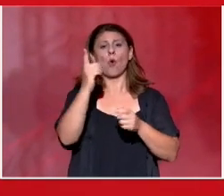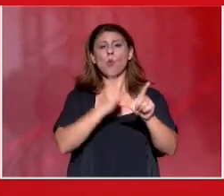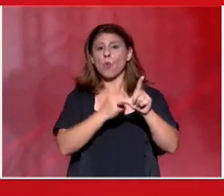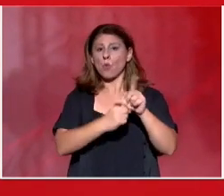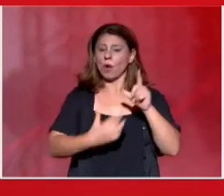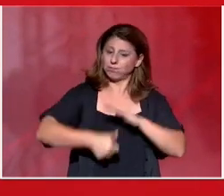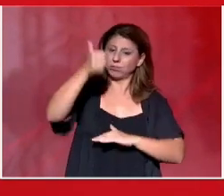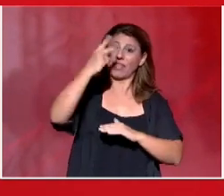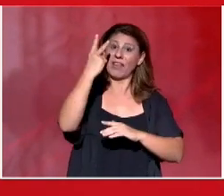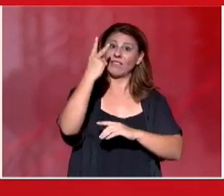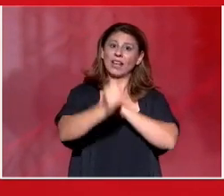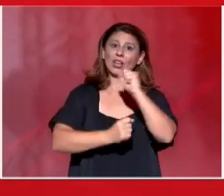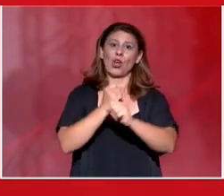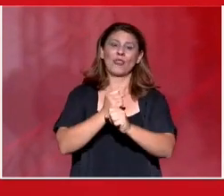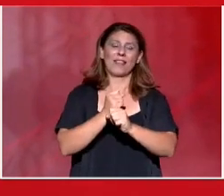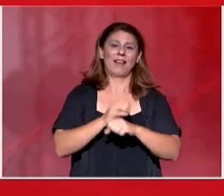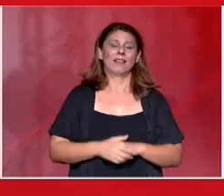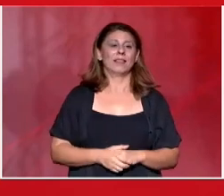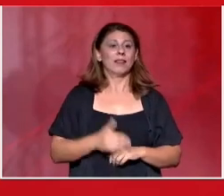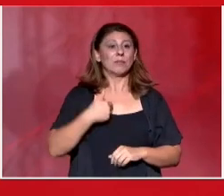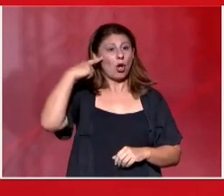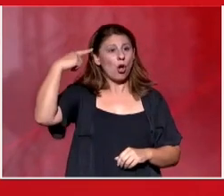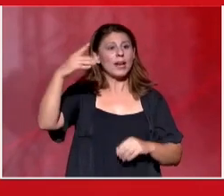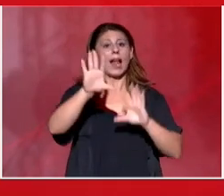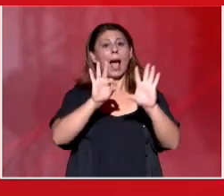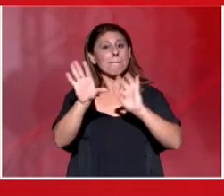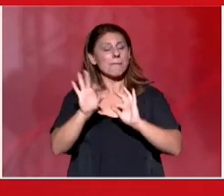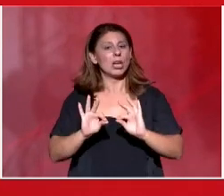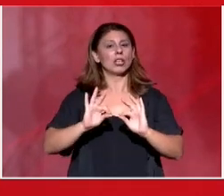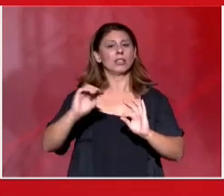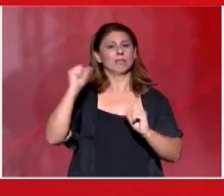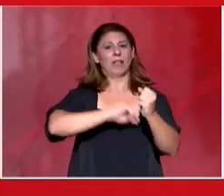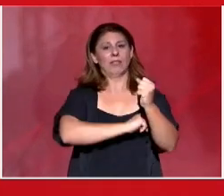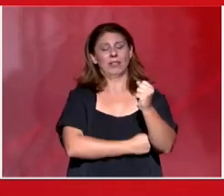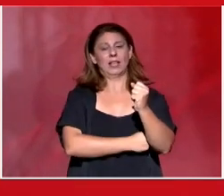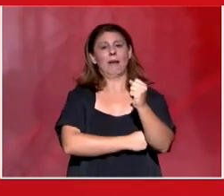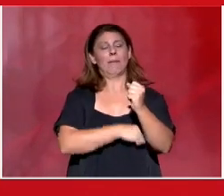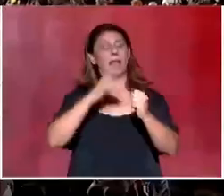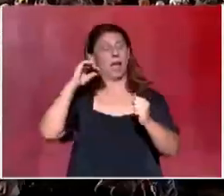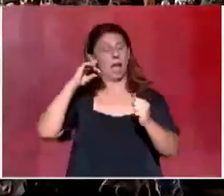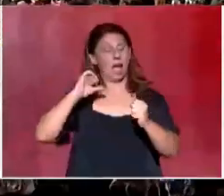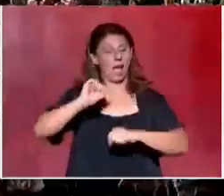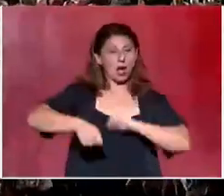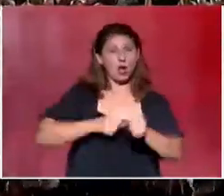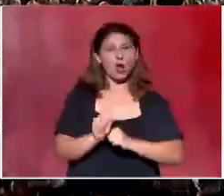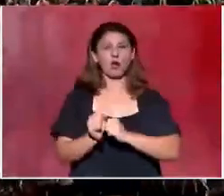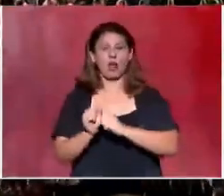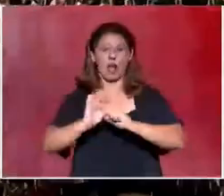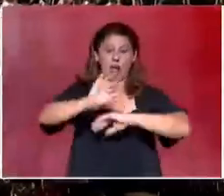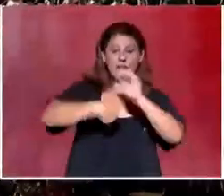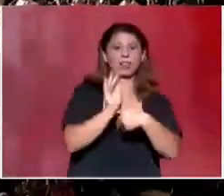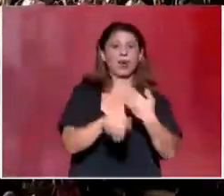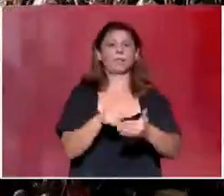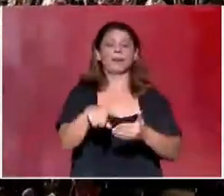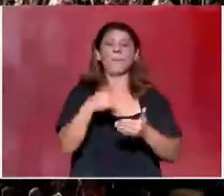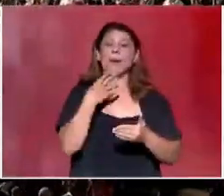κάνουμε τα όνειρα και την οργή μας δύναμη αγώνα και ανατροπής. Μόνο έτσι θα γεννούνε τα